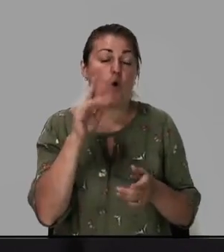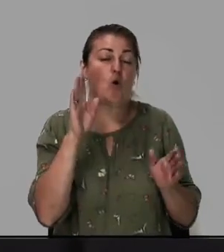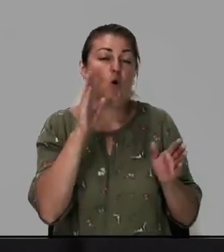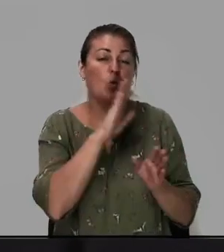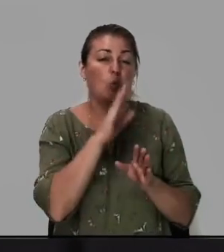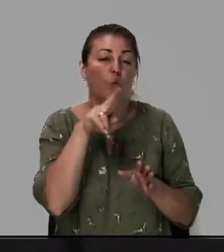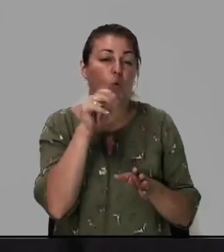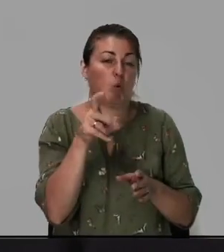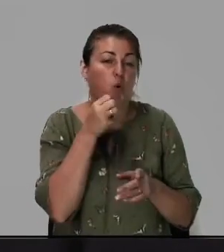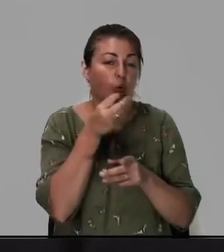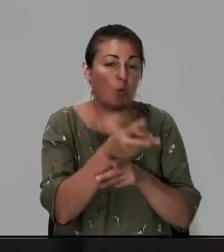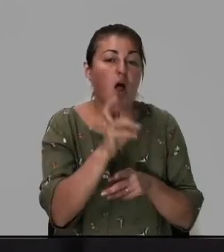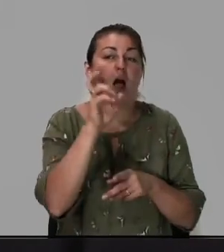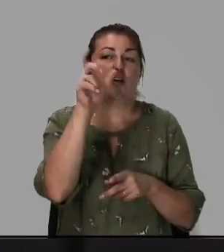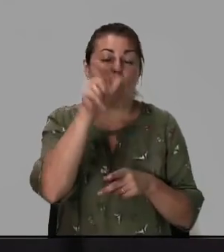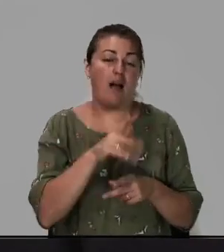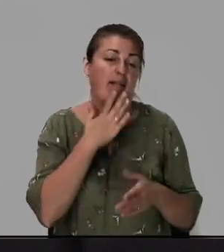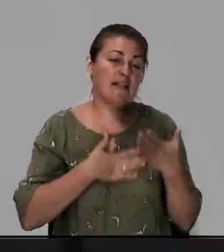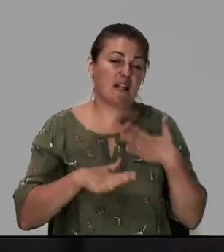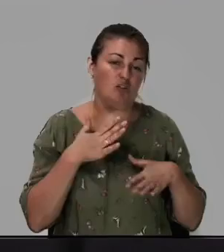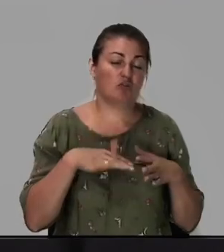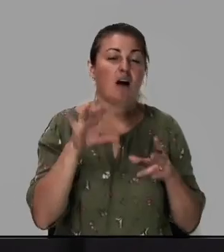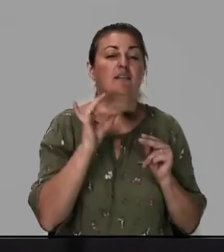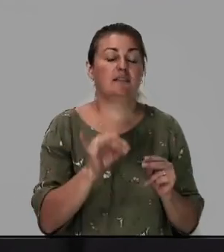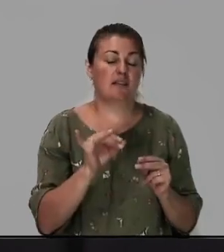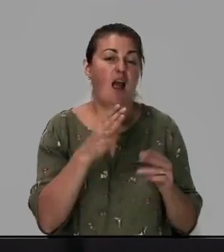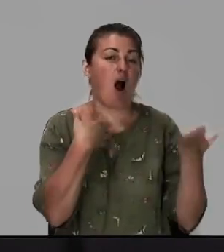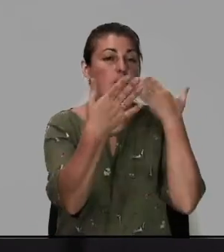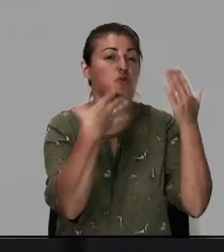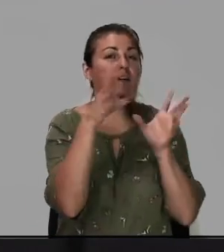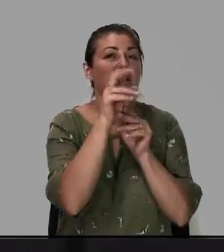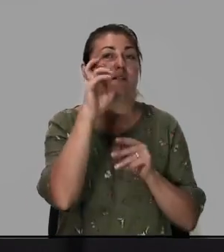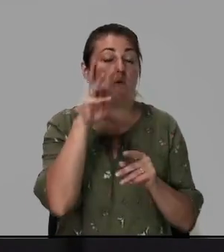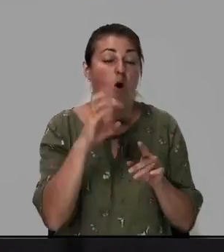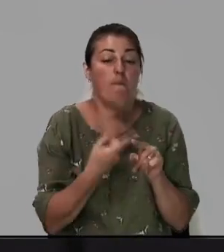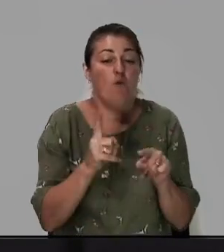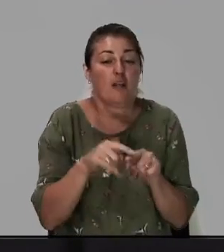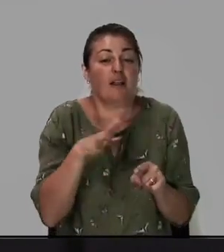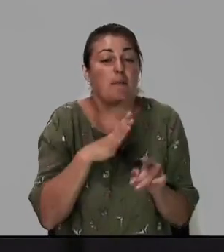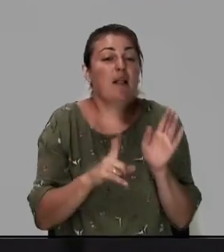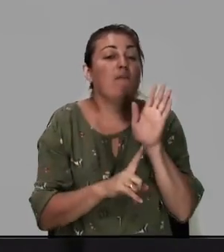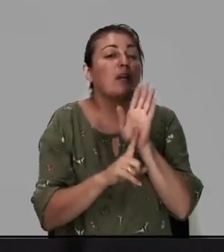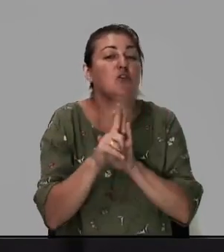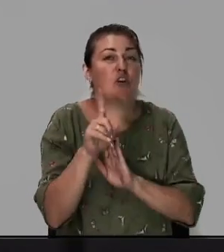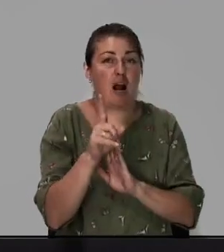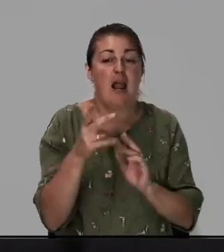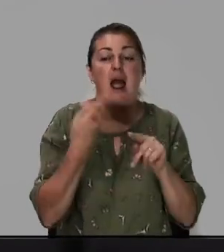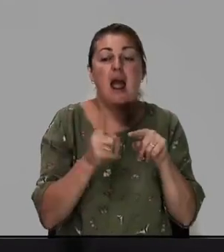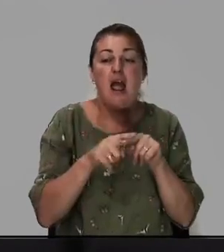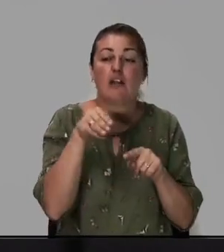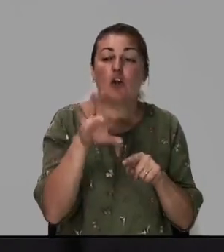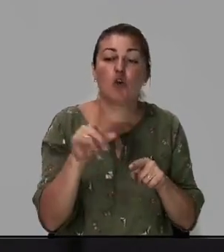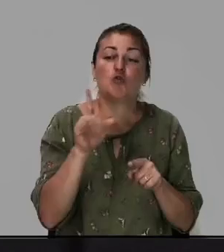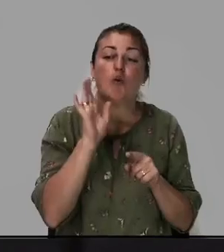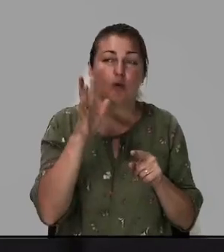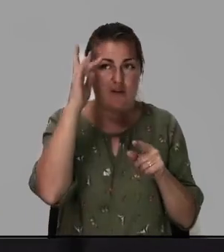человек наслаждался и общался с Богом. Вот это было вначале. Это то, что будет